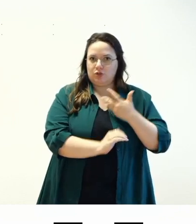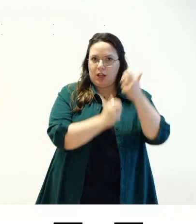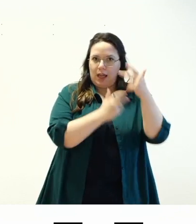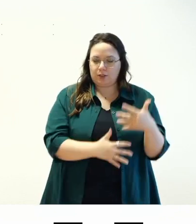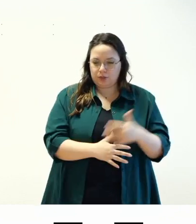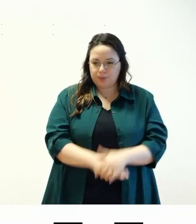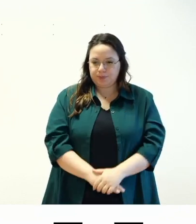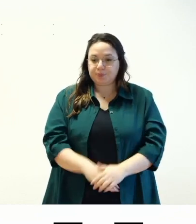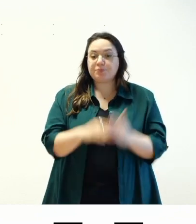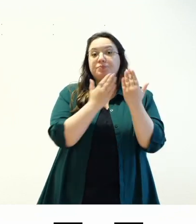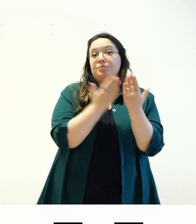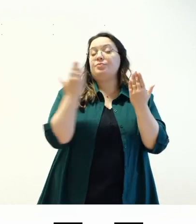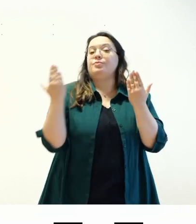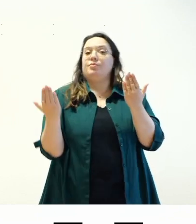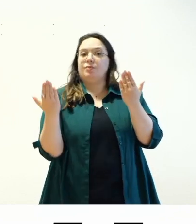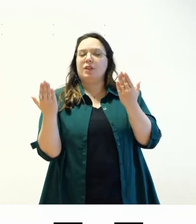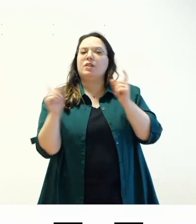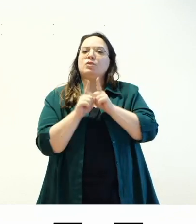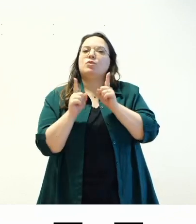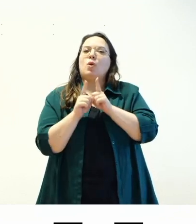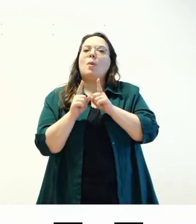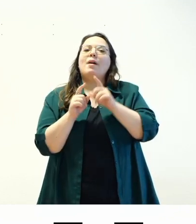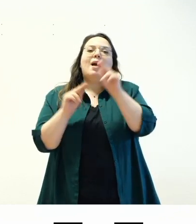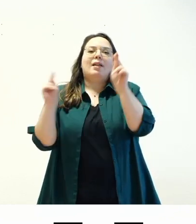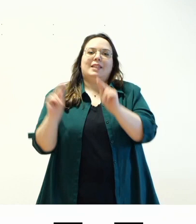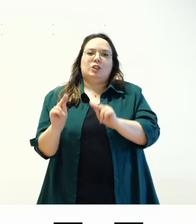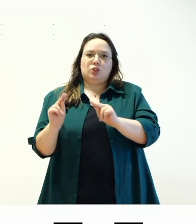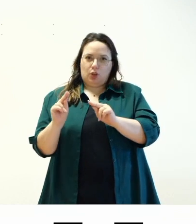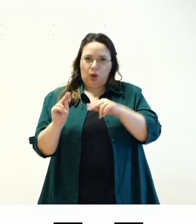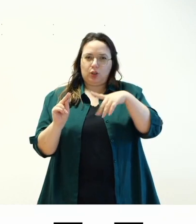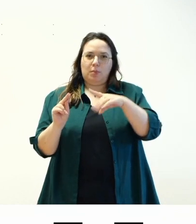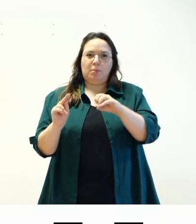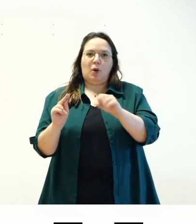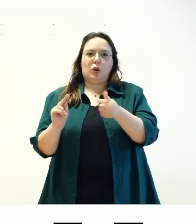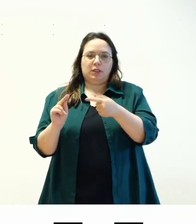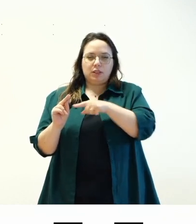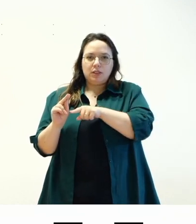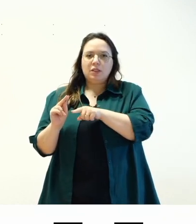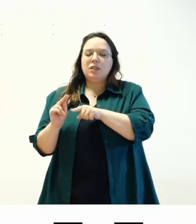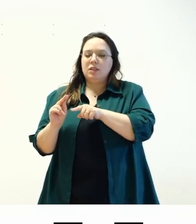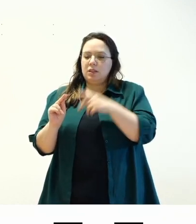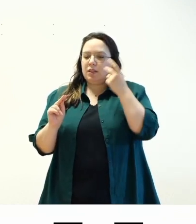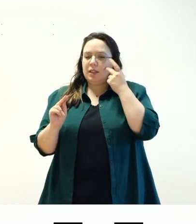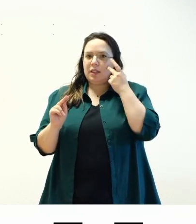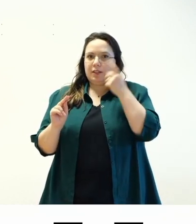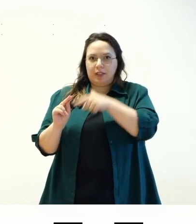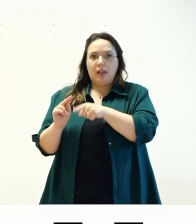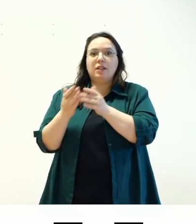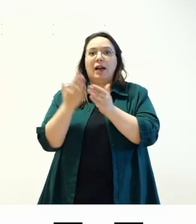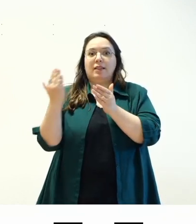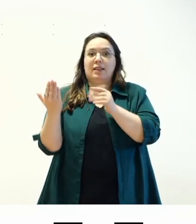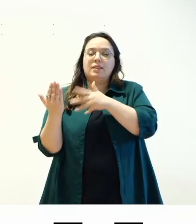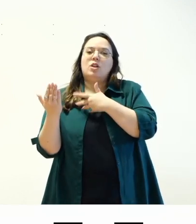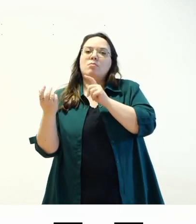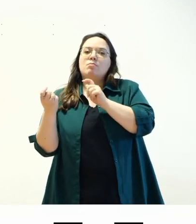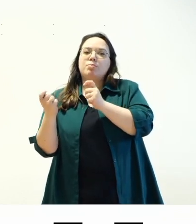a destra esattamente come nell'editor del post ho invece la possibilità di andare a modificare